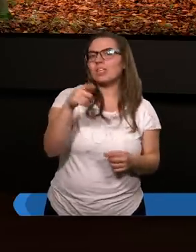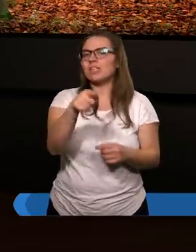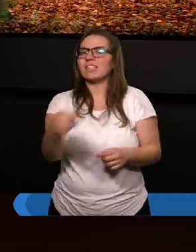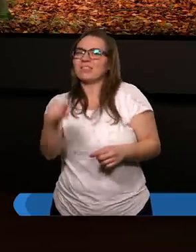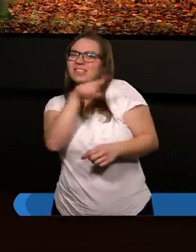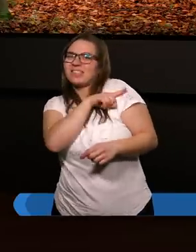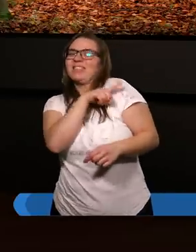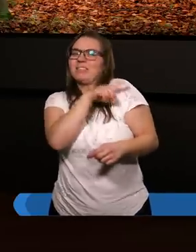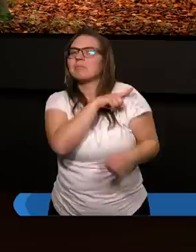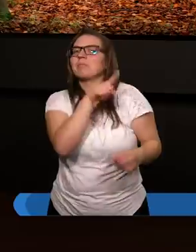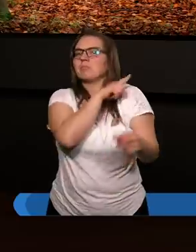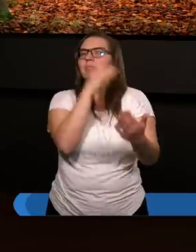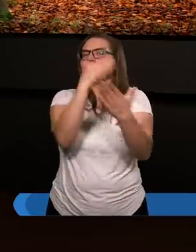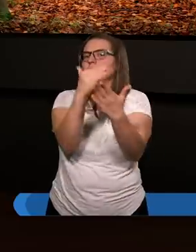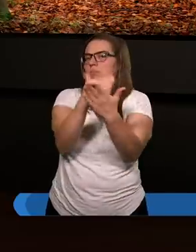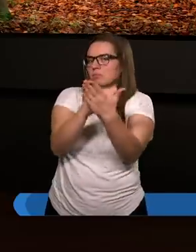przestrzegać